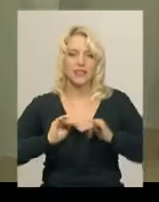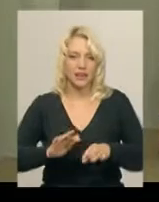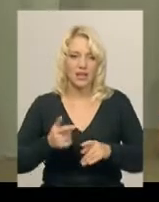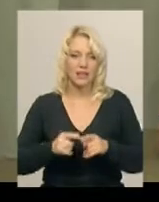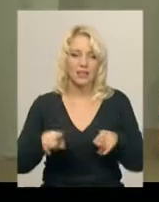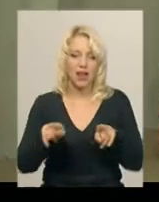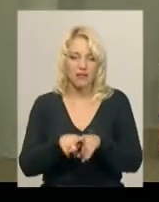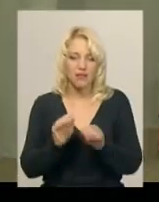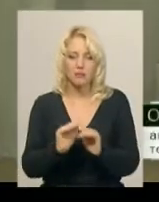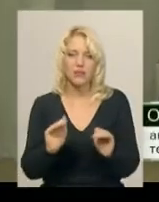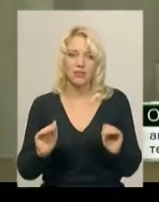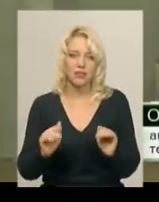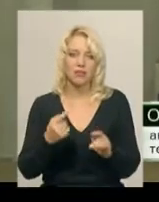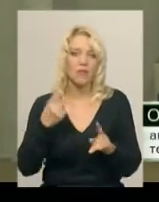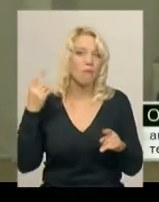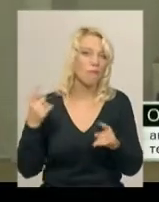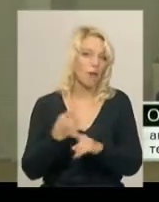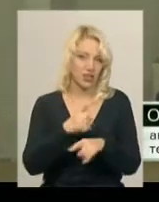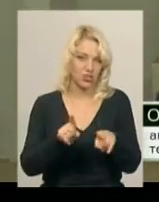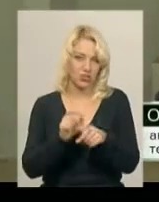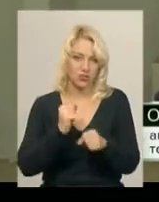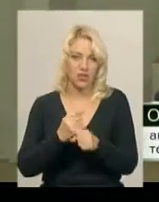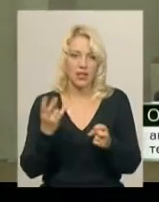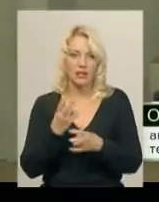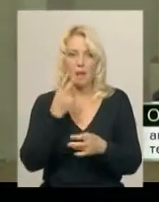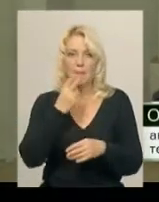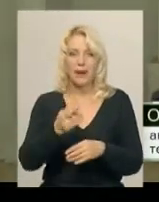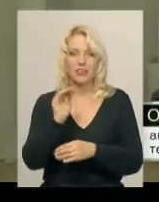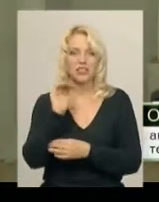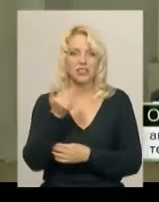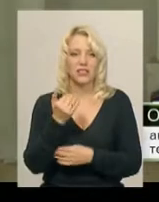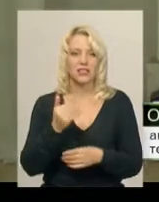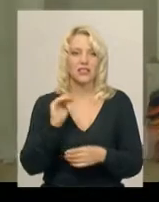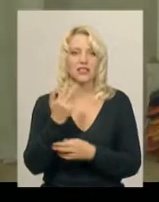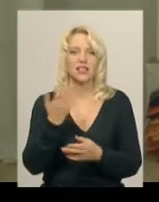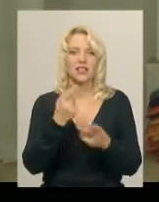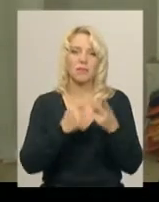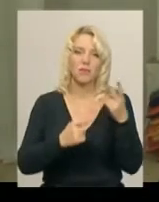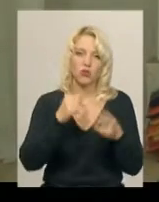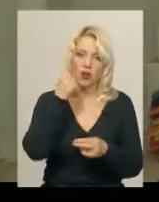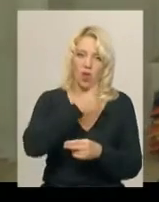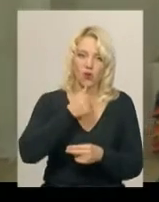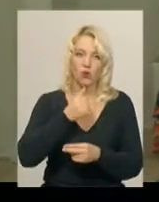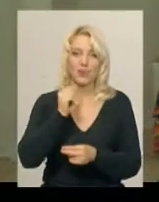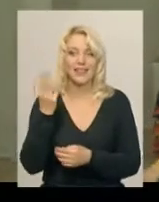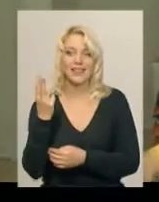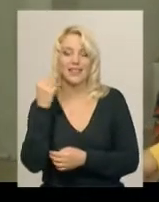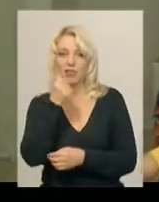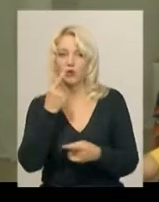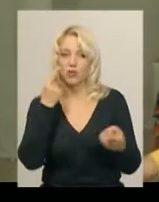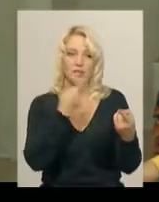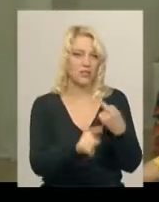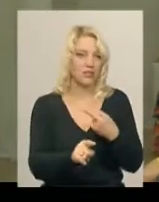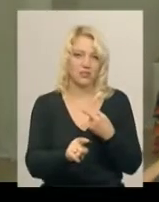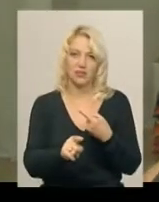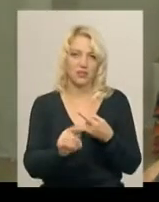вперше. Тут потрібно відчувати, тут треба бачити дитину, тому що дитинка, який півтора року і три роки – це зовсім